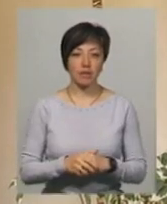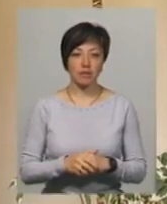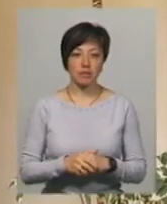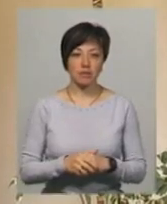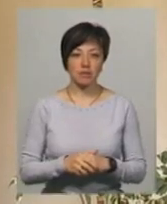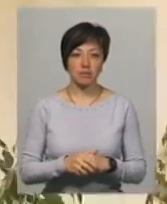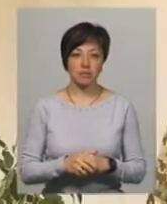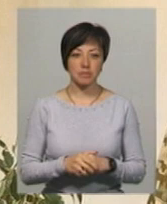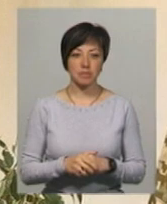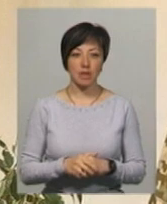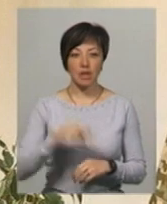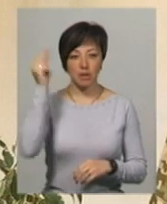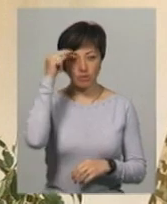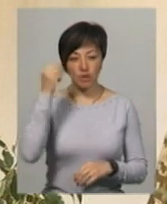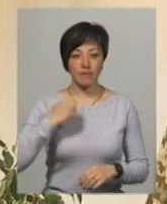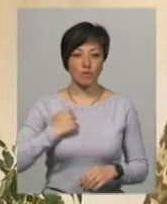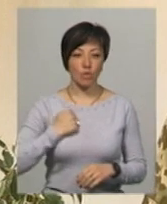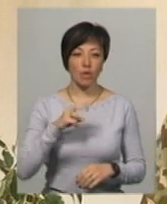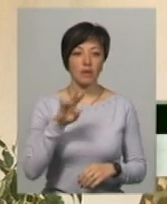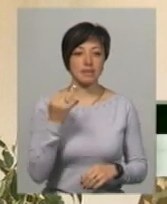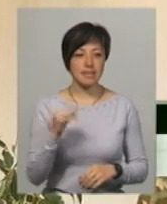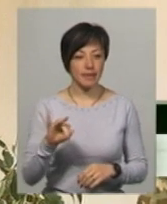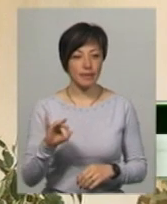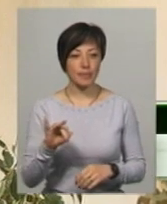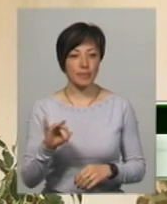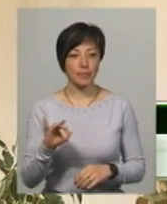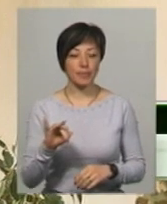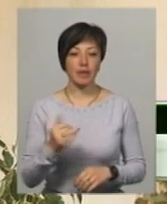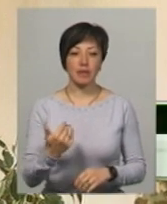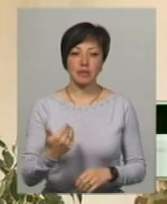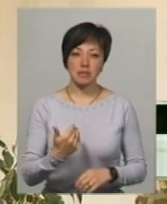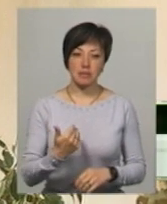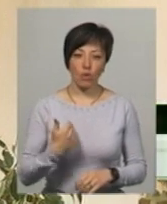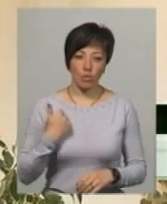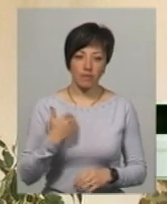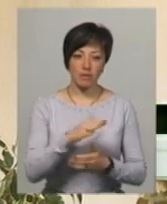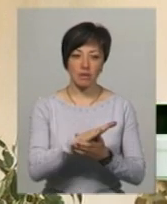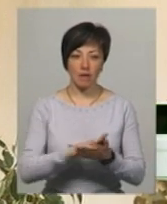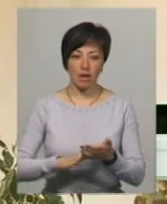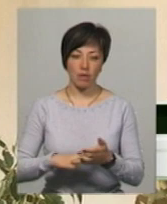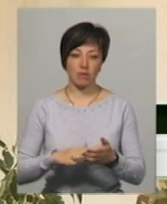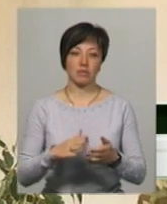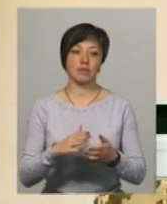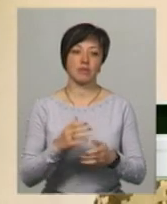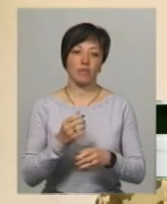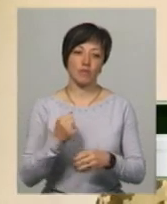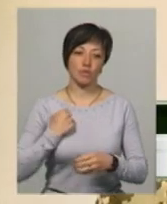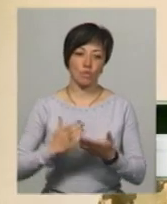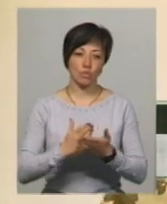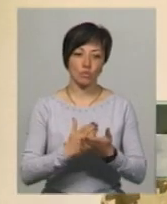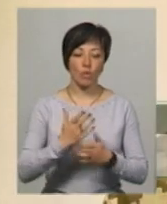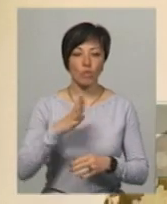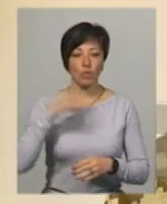службового собака. Навчався військовому лісеї, так і захотів далі продовжувати військову службу. Були